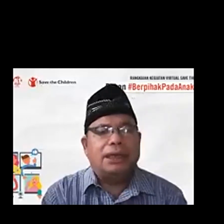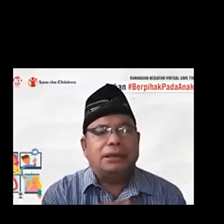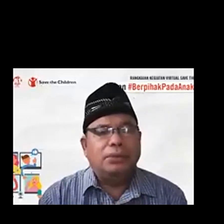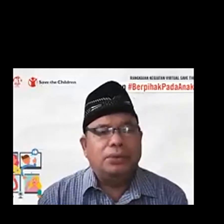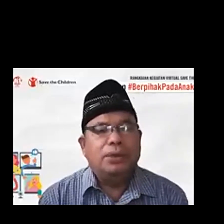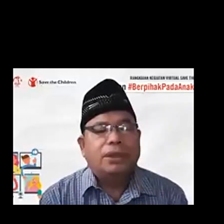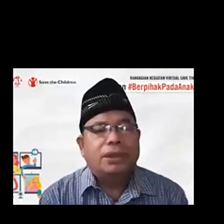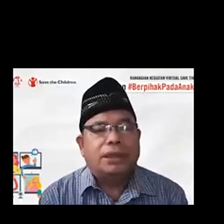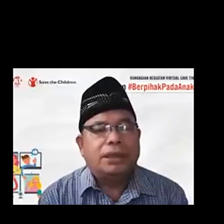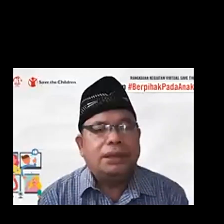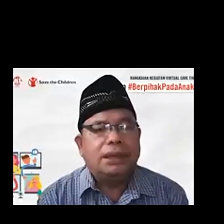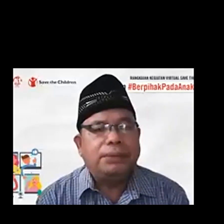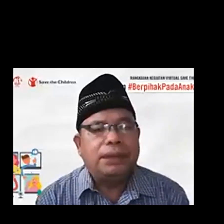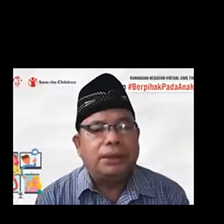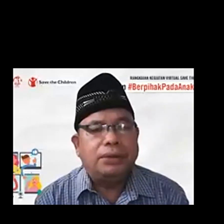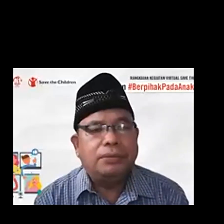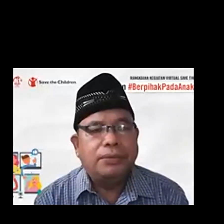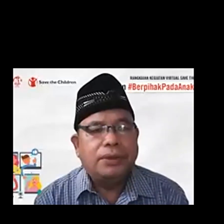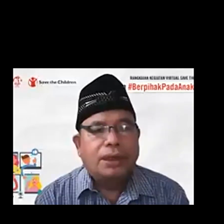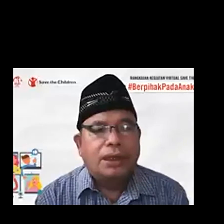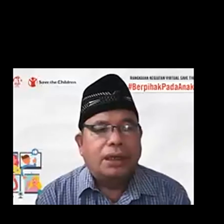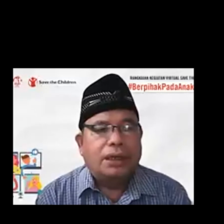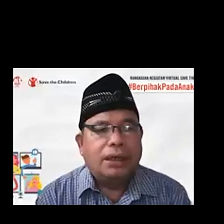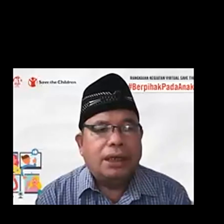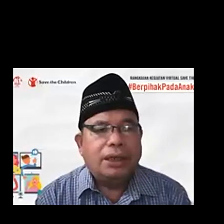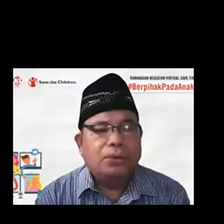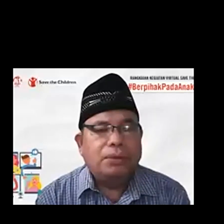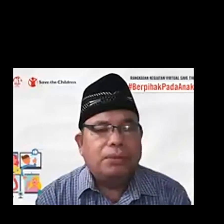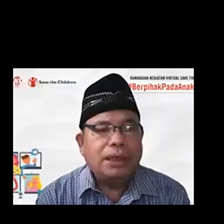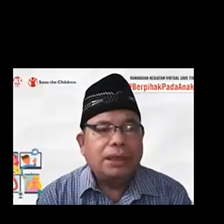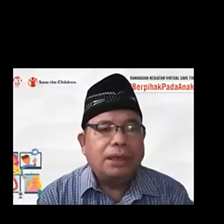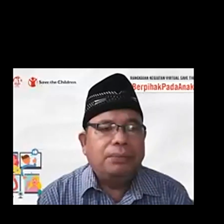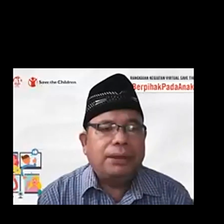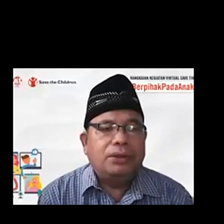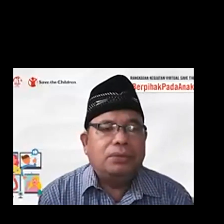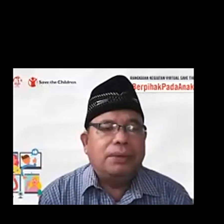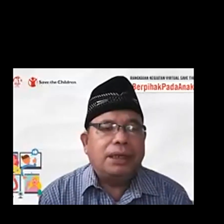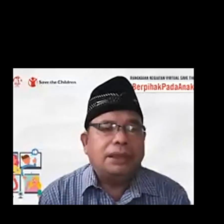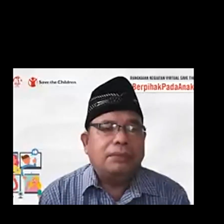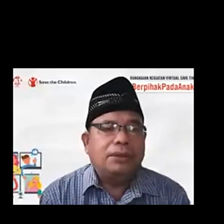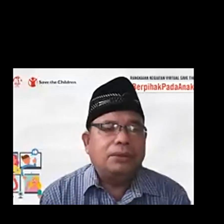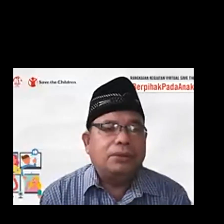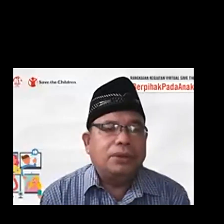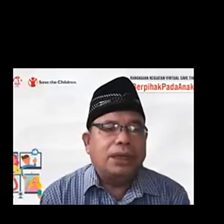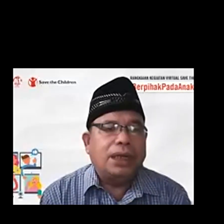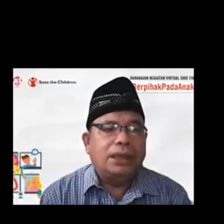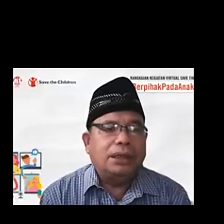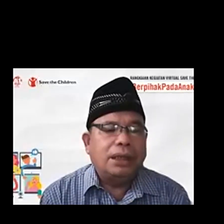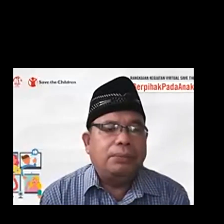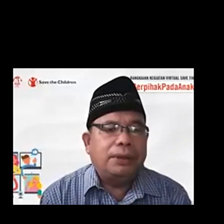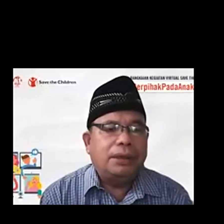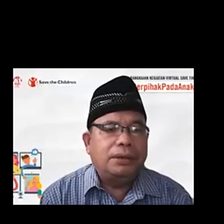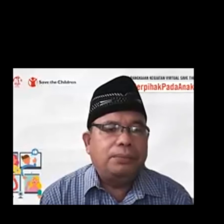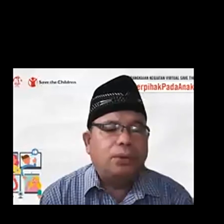saat akan ada yang sebut, nanti sisanya seperti itu. Nah oleh karena itu memang Kabupaten Sumba Barat termasuk ya